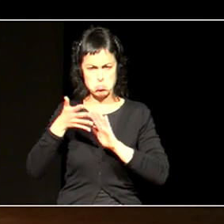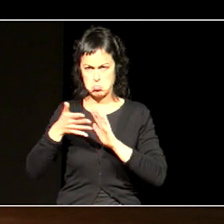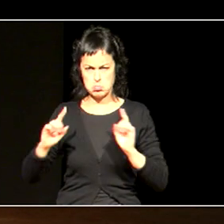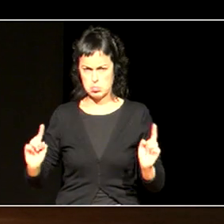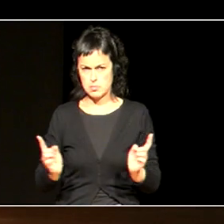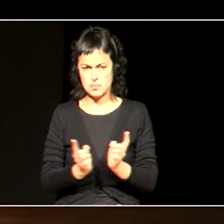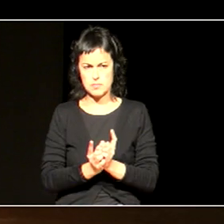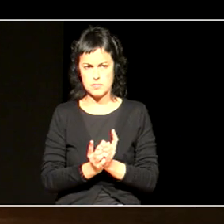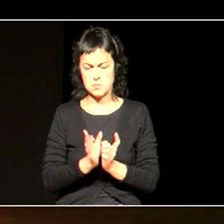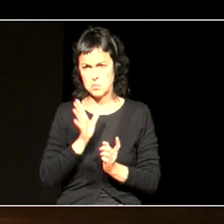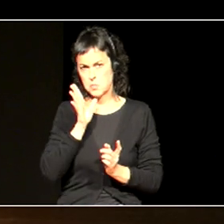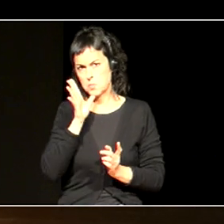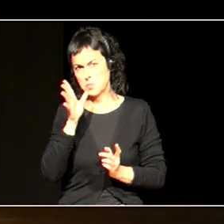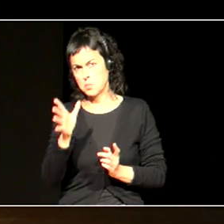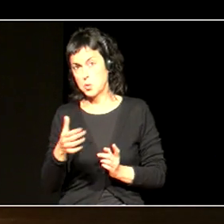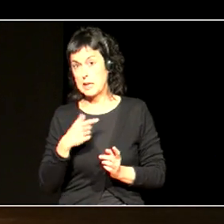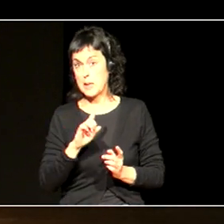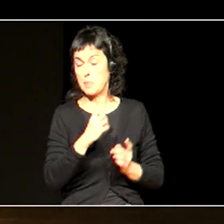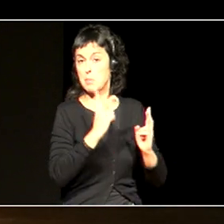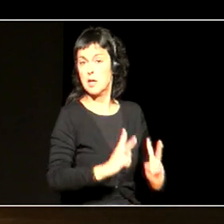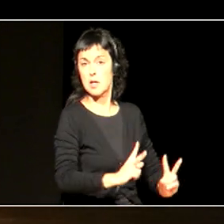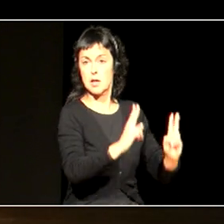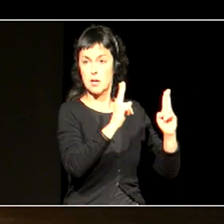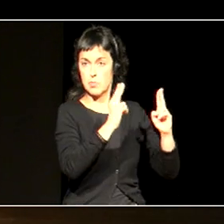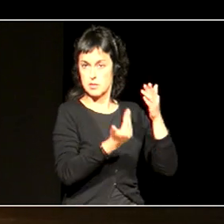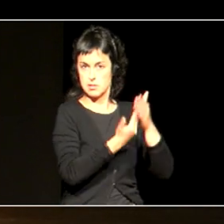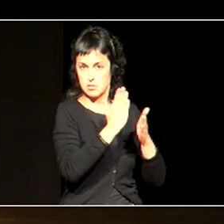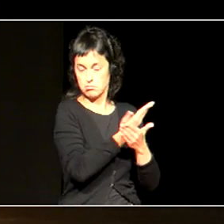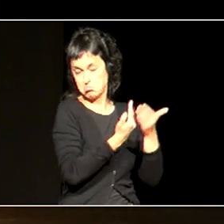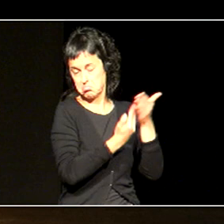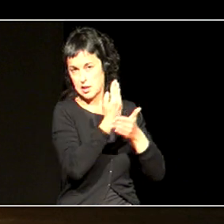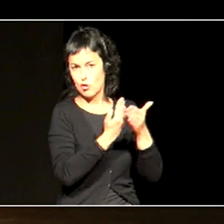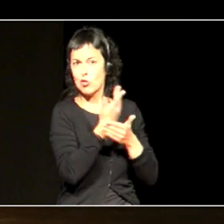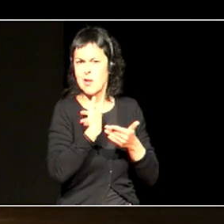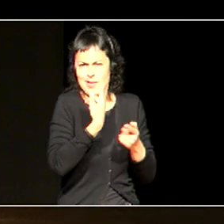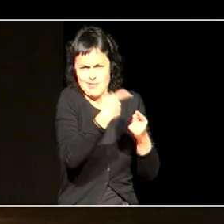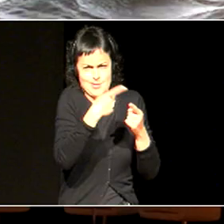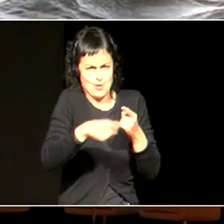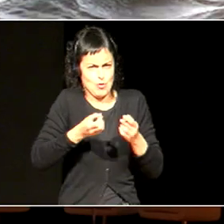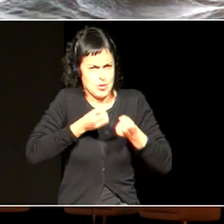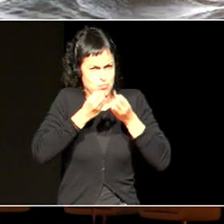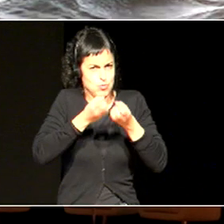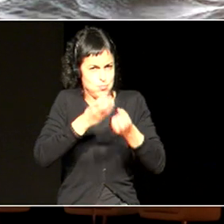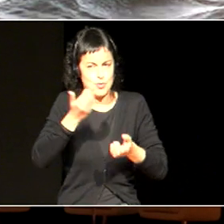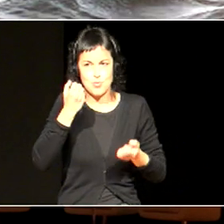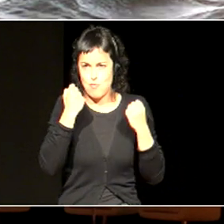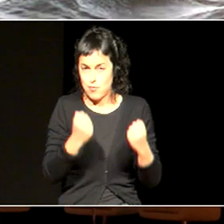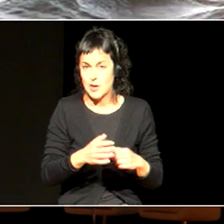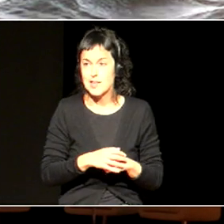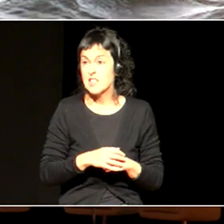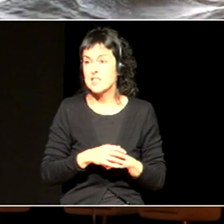Lehenengo partien gauza potenteak komentatu dira, eta irugarren partien bebai eukiko ditugu